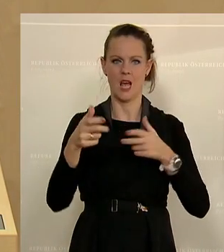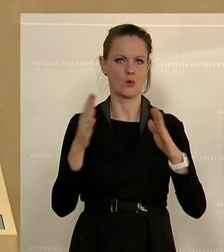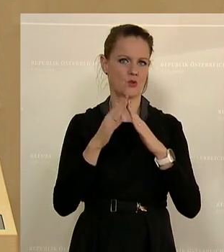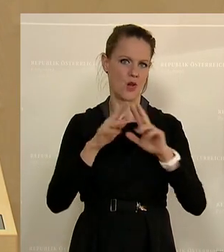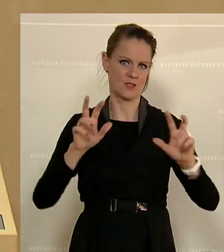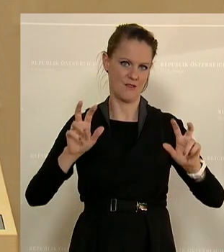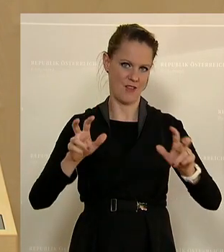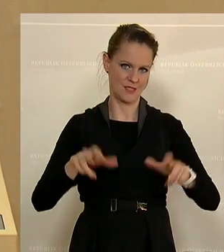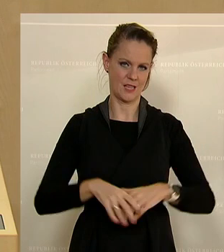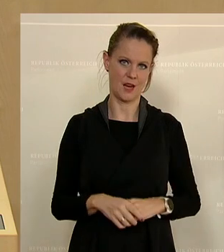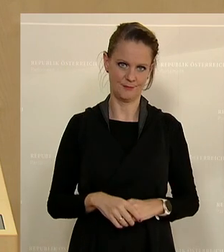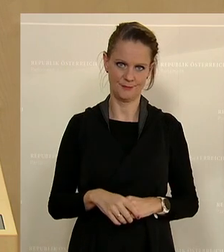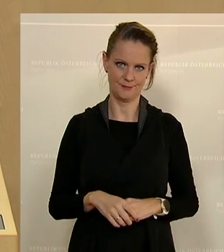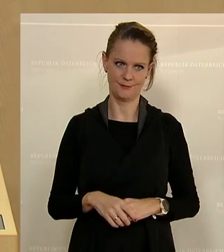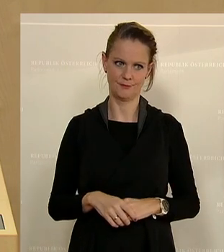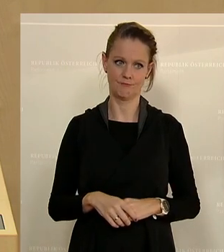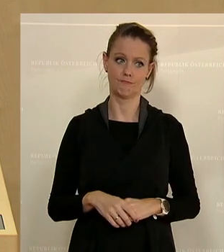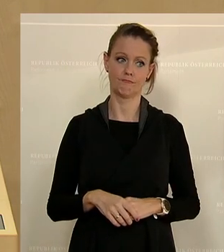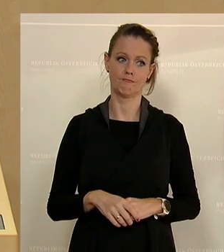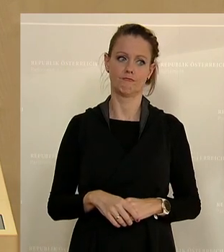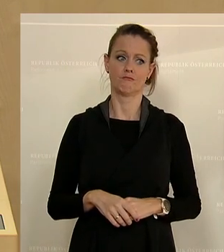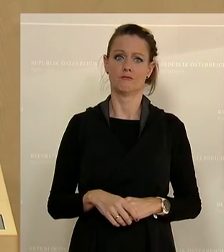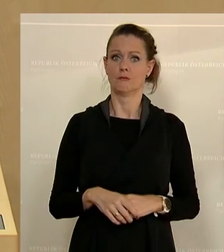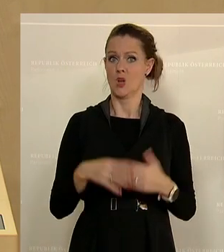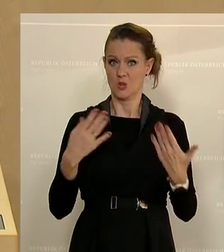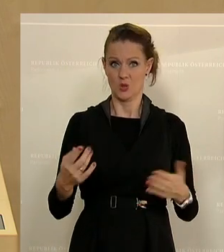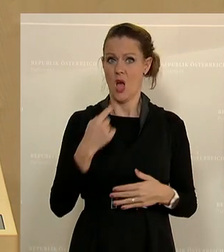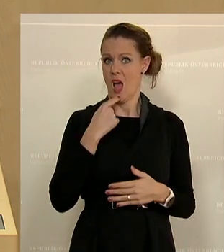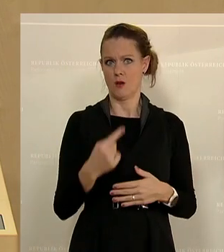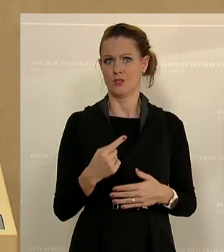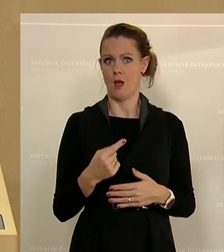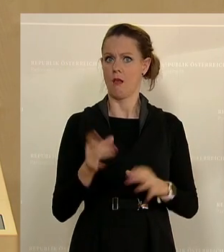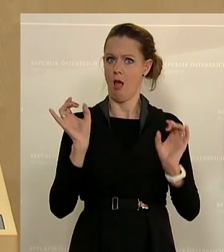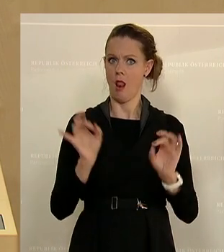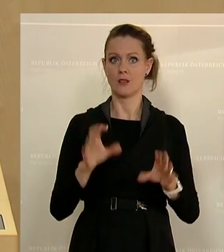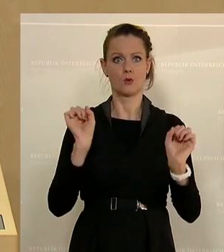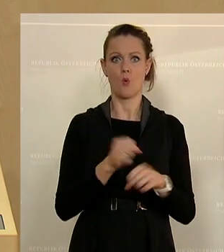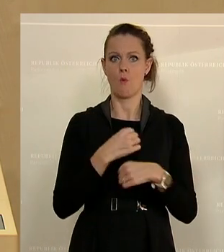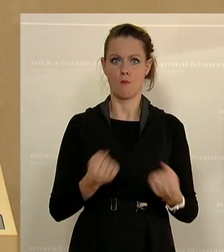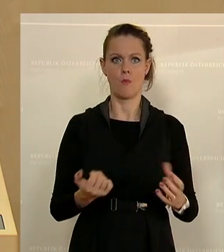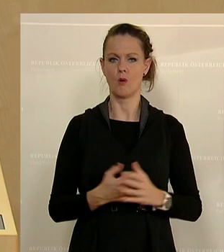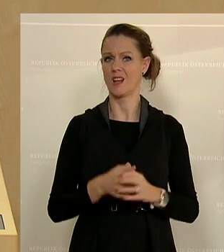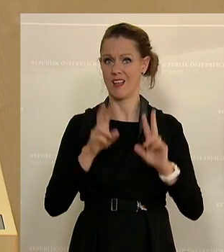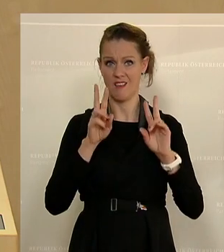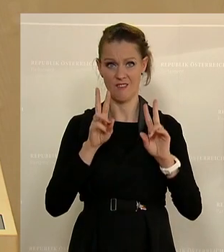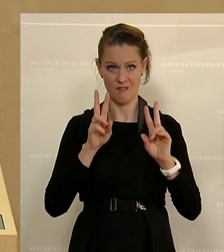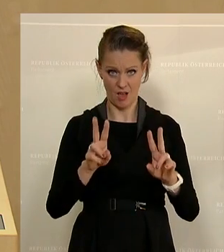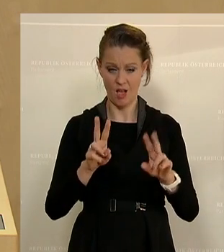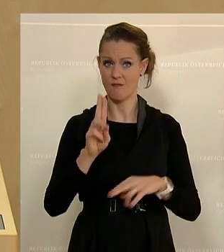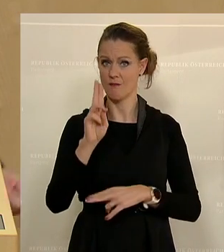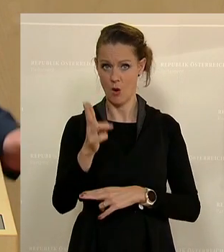Man kann vieles, was wie gesagt wurde, einfach so nicht stehen lassen und zwar deshalb nicht, weil es einfach nicht stimmt.